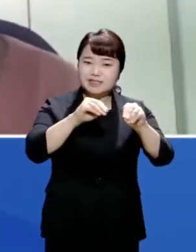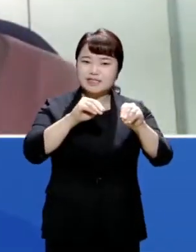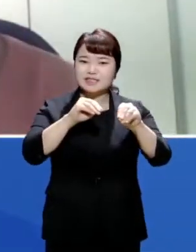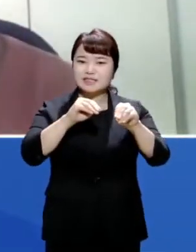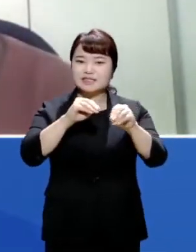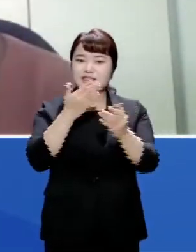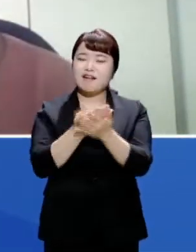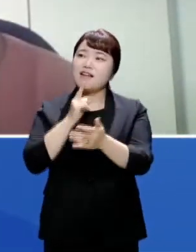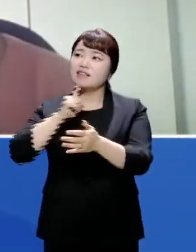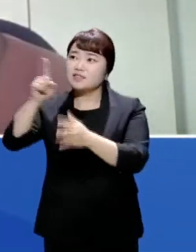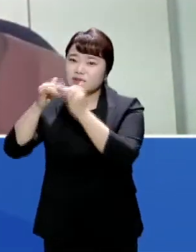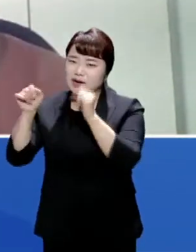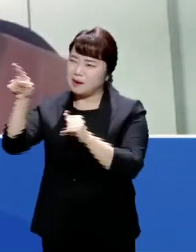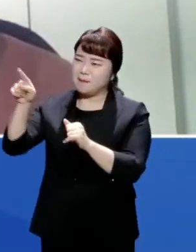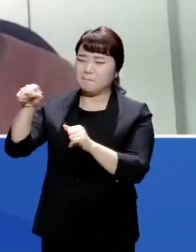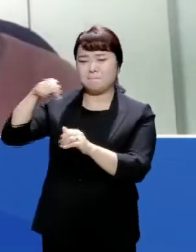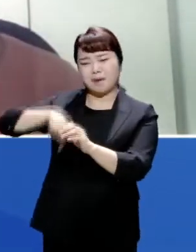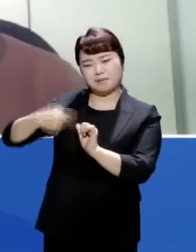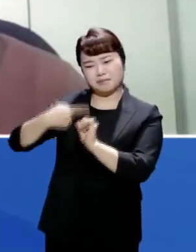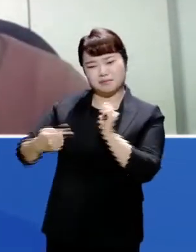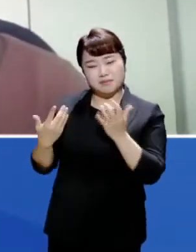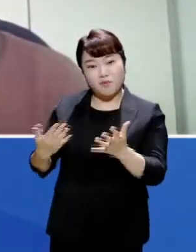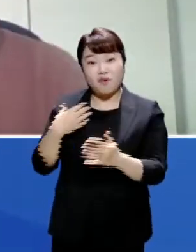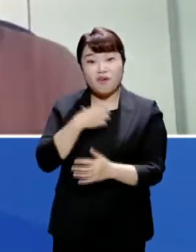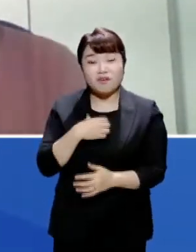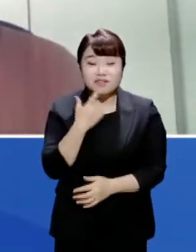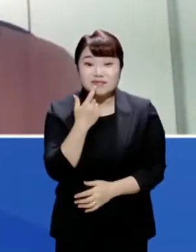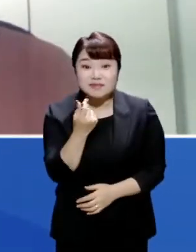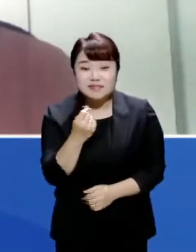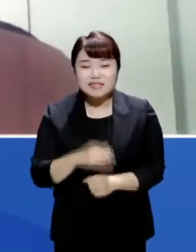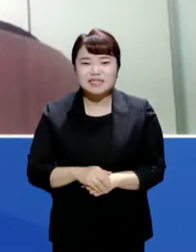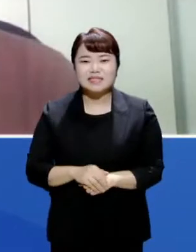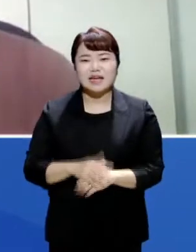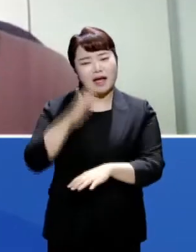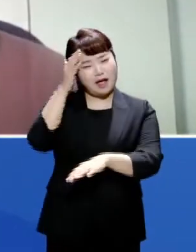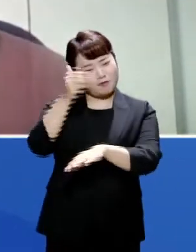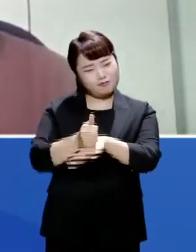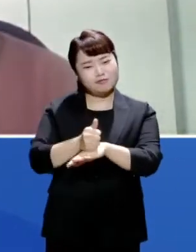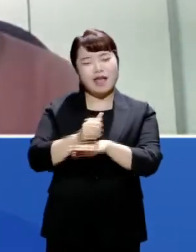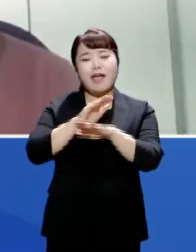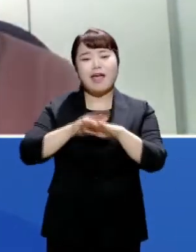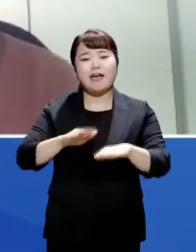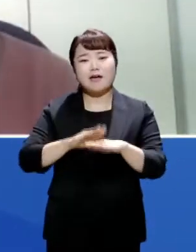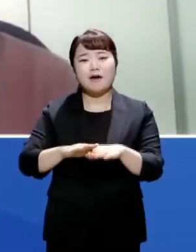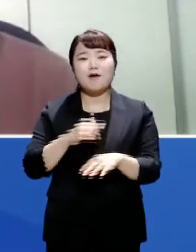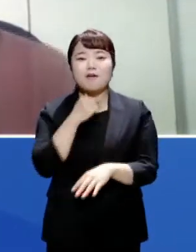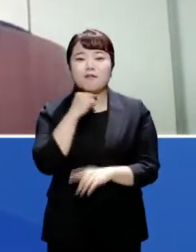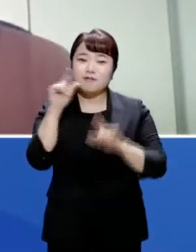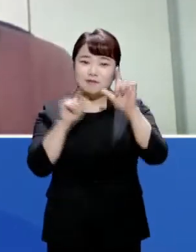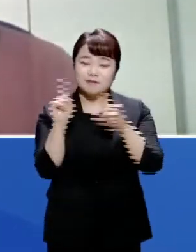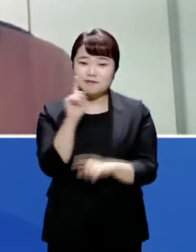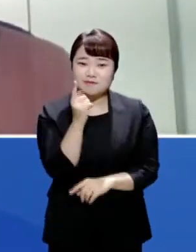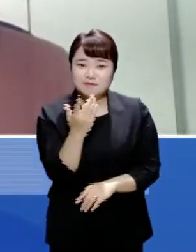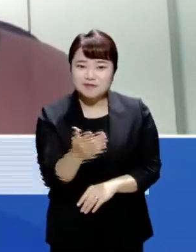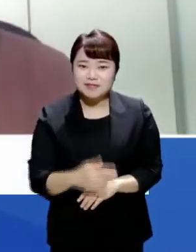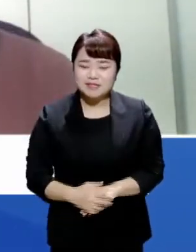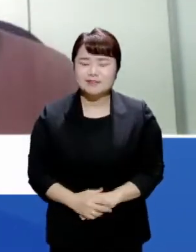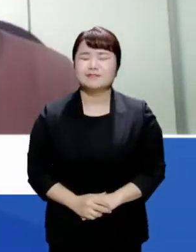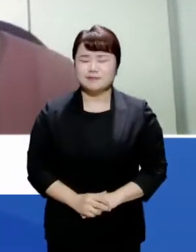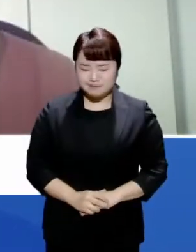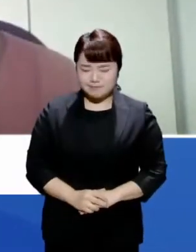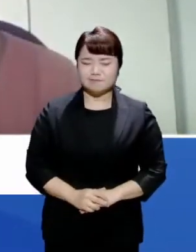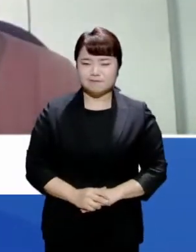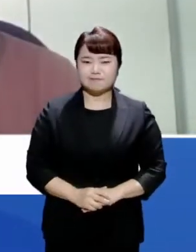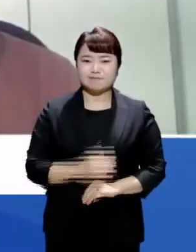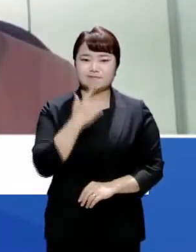많은 분들이 또 이런 걱정을 하는 걸로 알고 있습니다. 그런 의미에서 이번 논란 좀 어떻게 마무리되길 바라십니까? 네 맞습니다. 이번